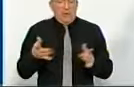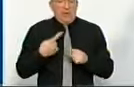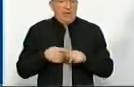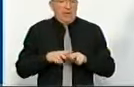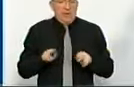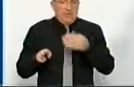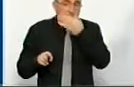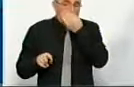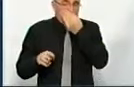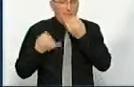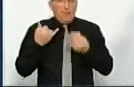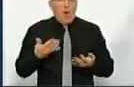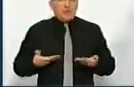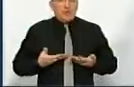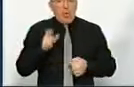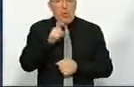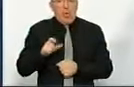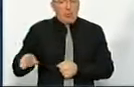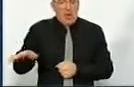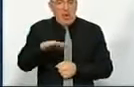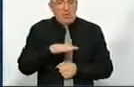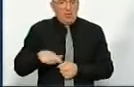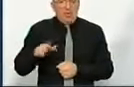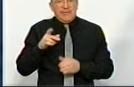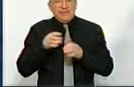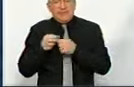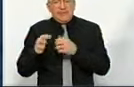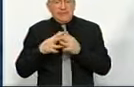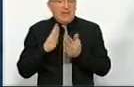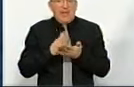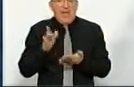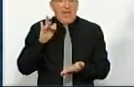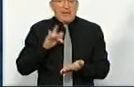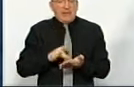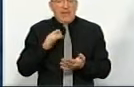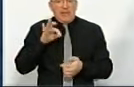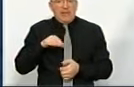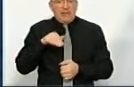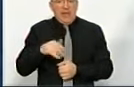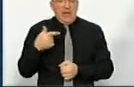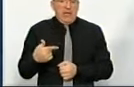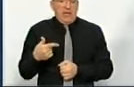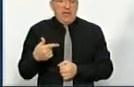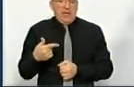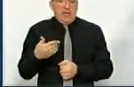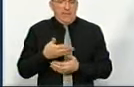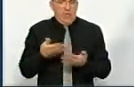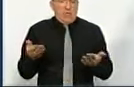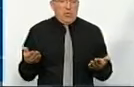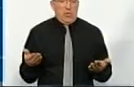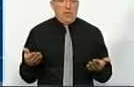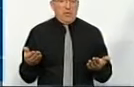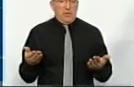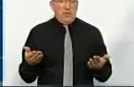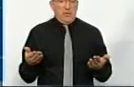Для жителів, для жителів громади, для жителів тих сіл, які не є центрами ТГ, то вони ж на